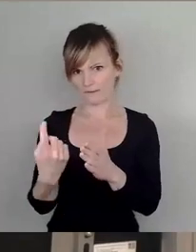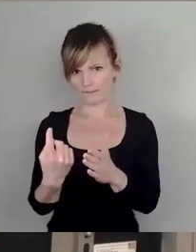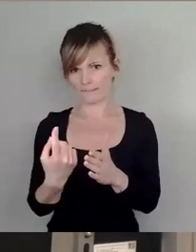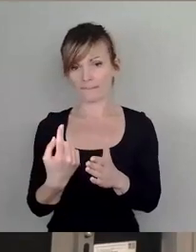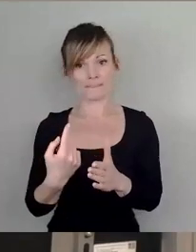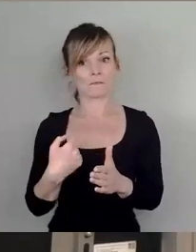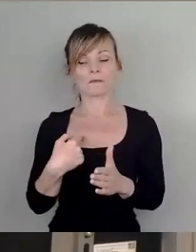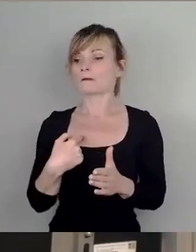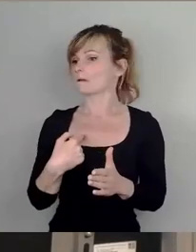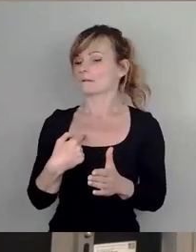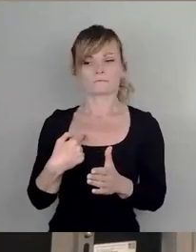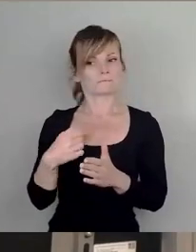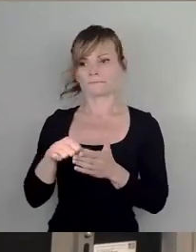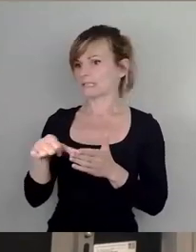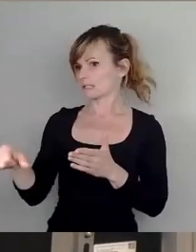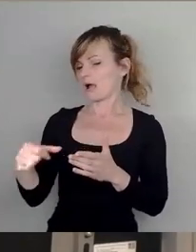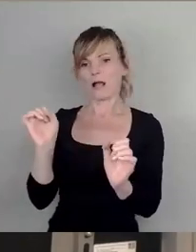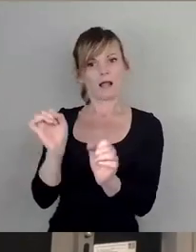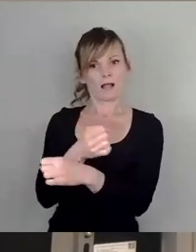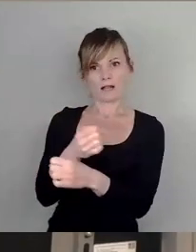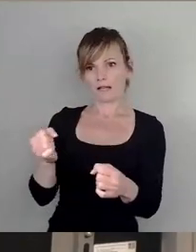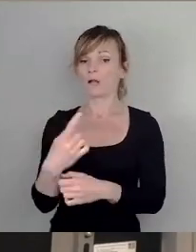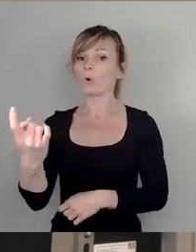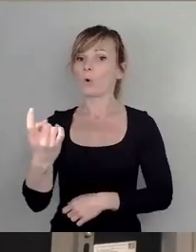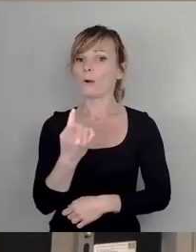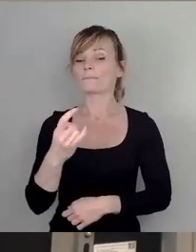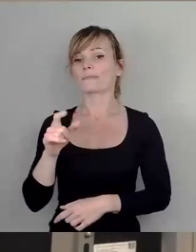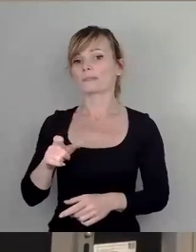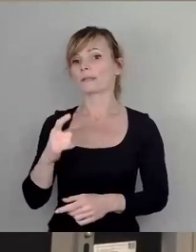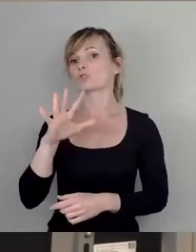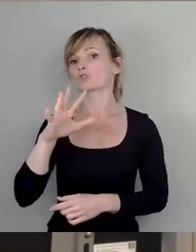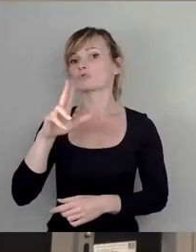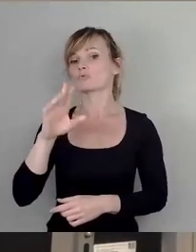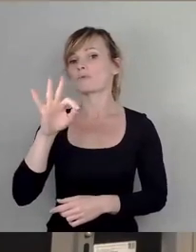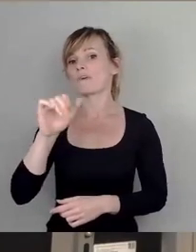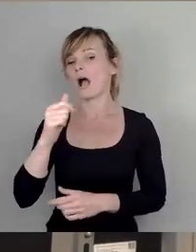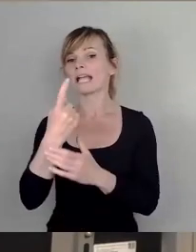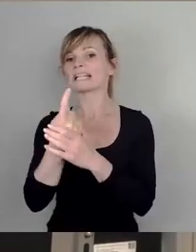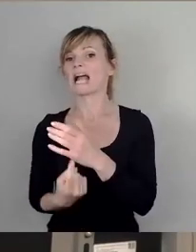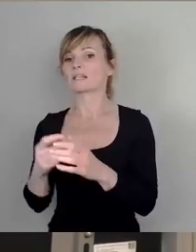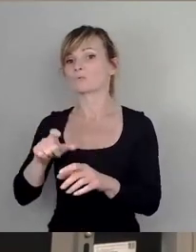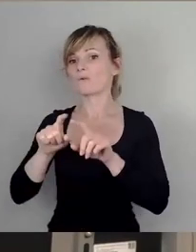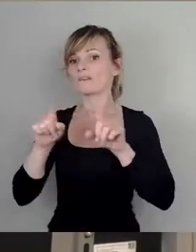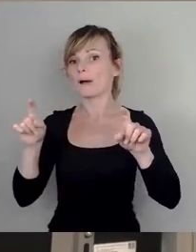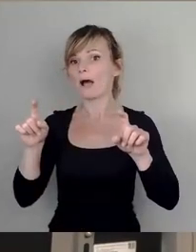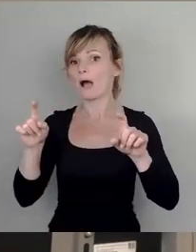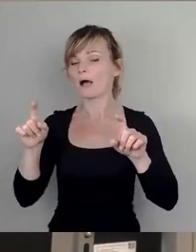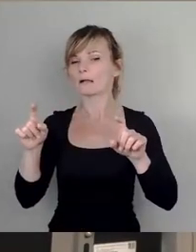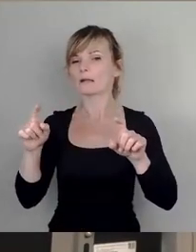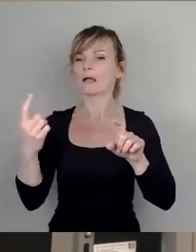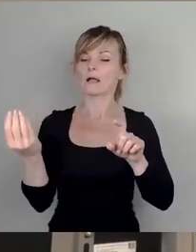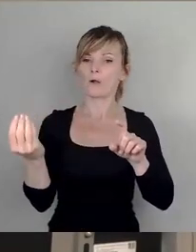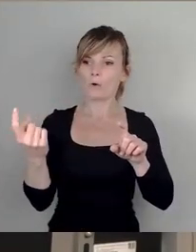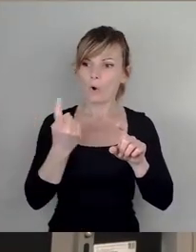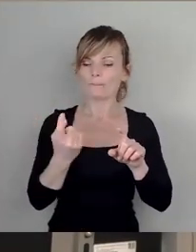oder kann, dann kommt das Inkasso-Unternehmen, dann kommt die Schufa, dann kommt der ganze Kladderadatsch, dann wird das teurer und teurer und teurer.